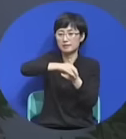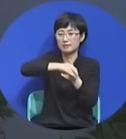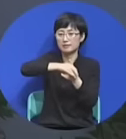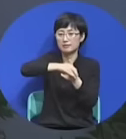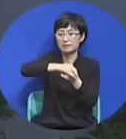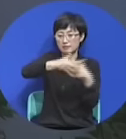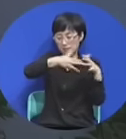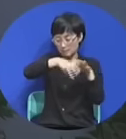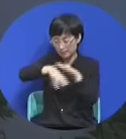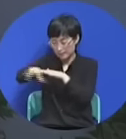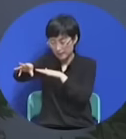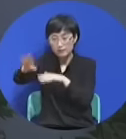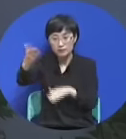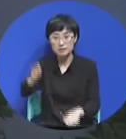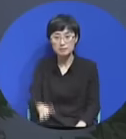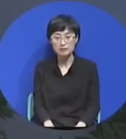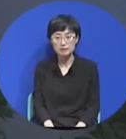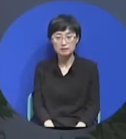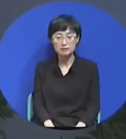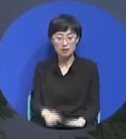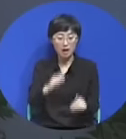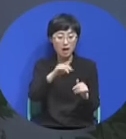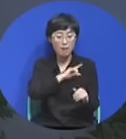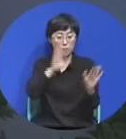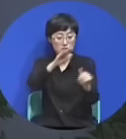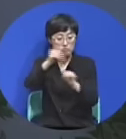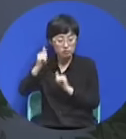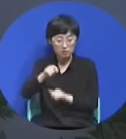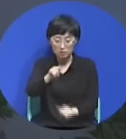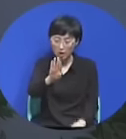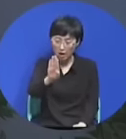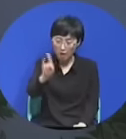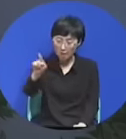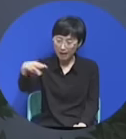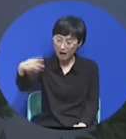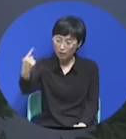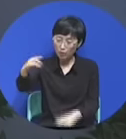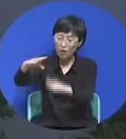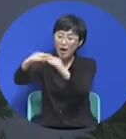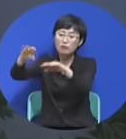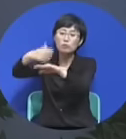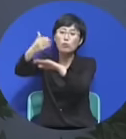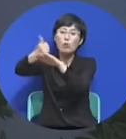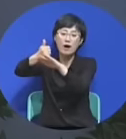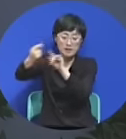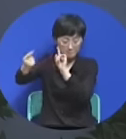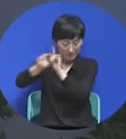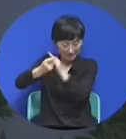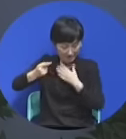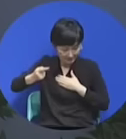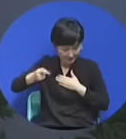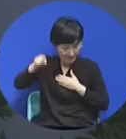바로왕에게 가라. 가서 피제사 드릴 것을 얘기해라.